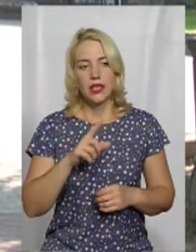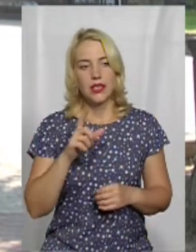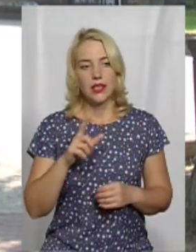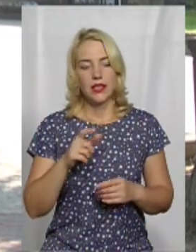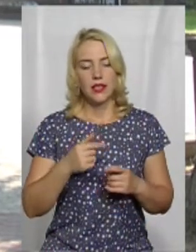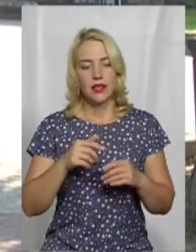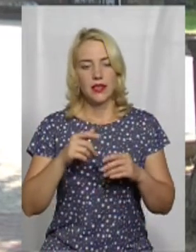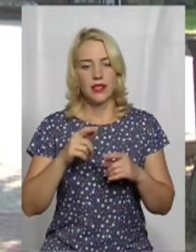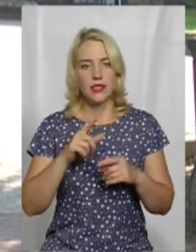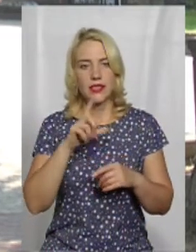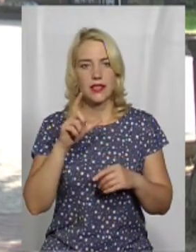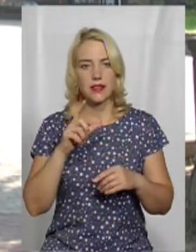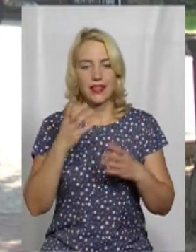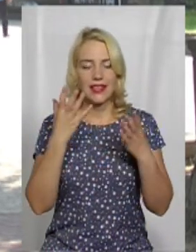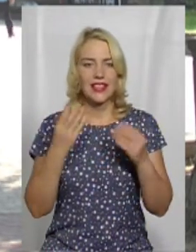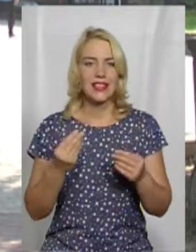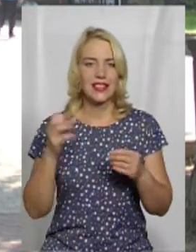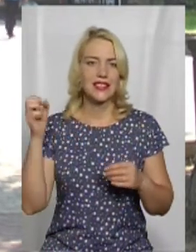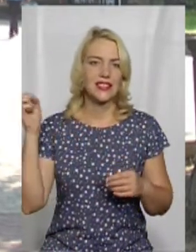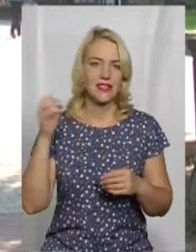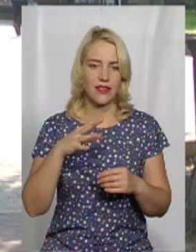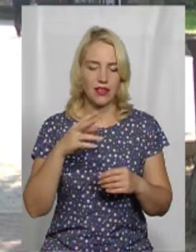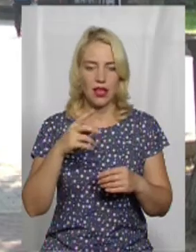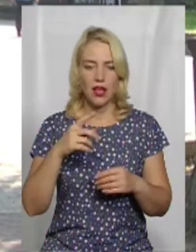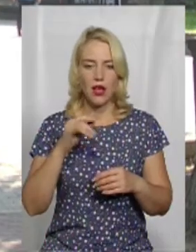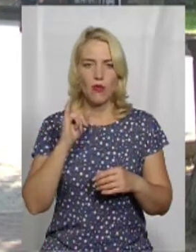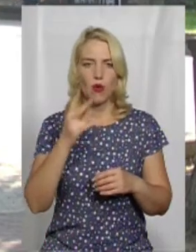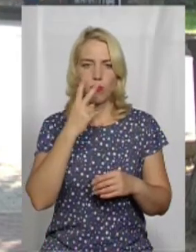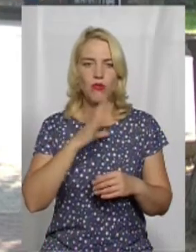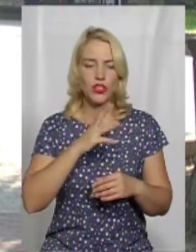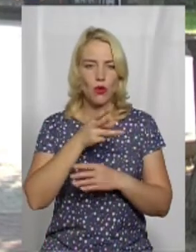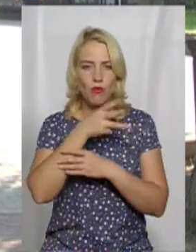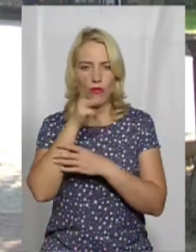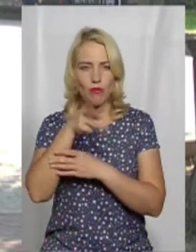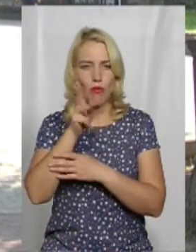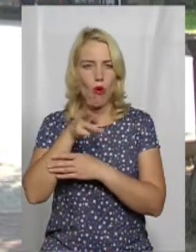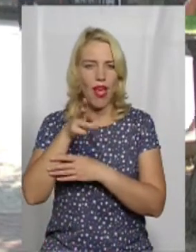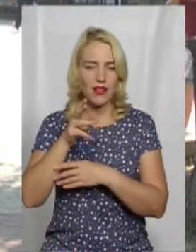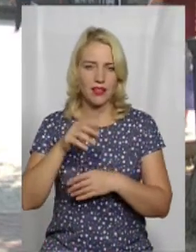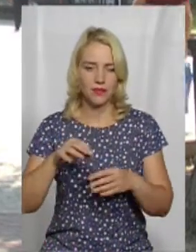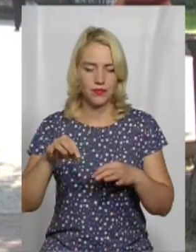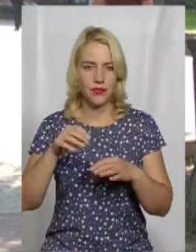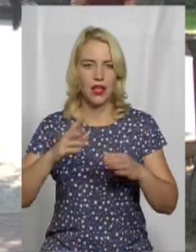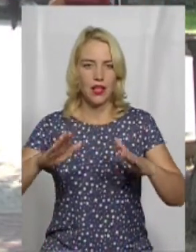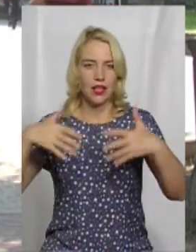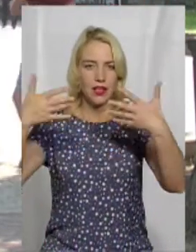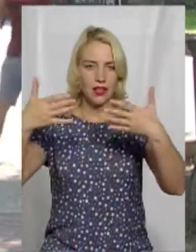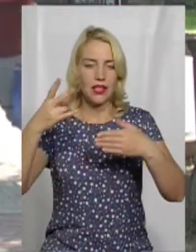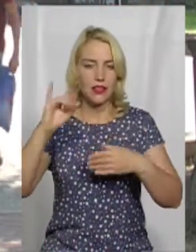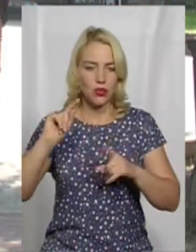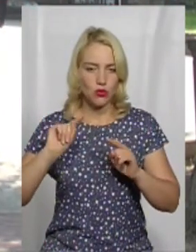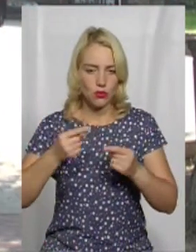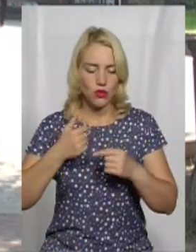світла погано було видно всі проєкти і досягнення, які показувала нам студія. І я гадаю, що,